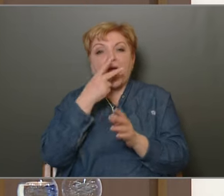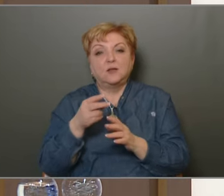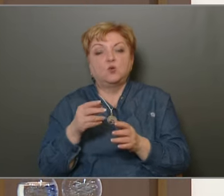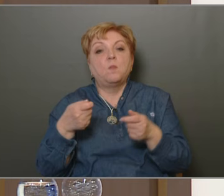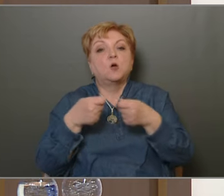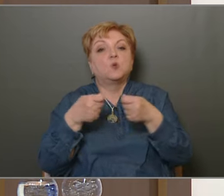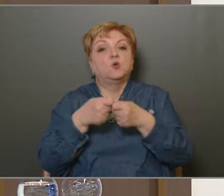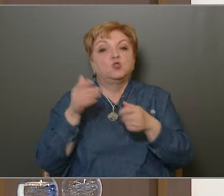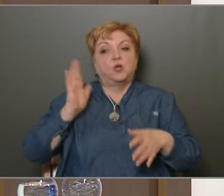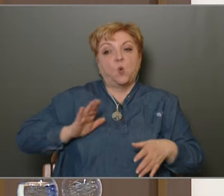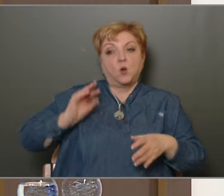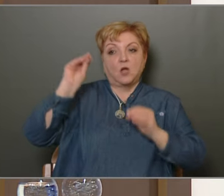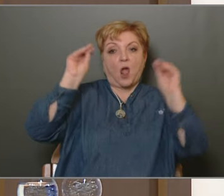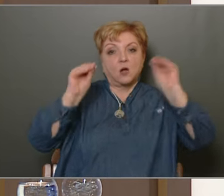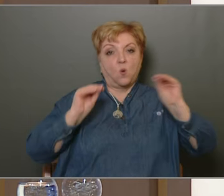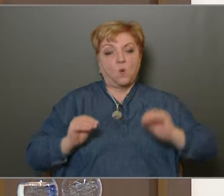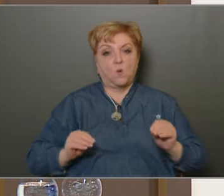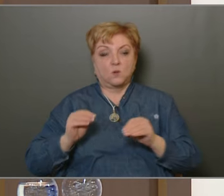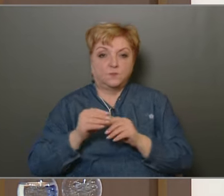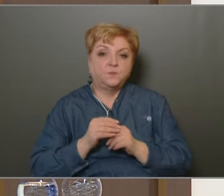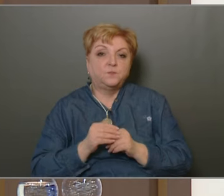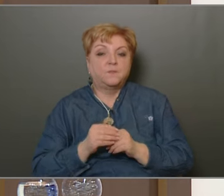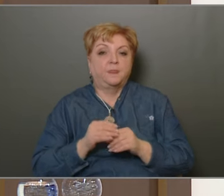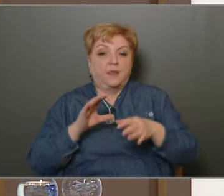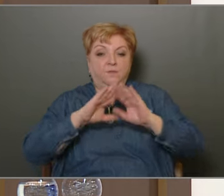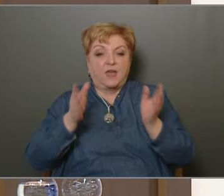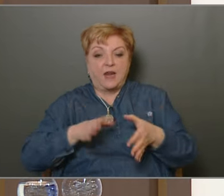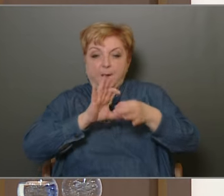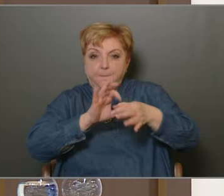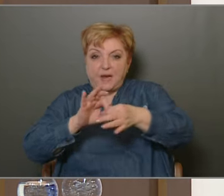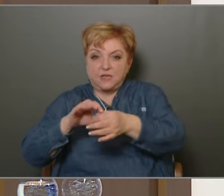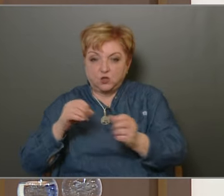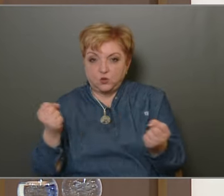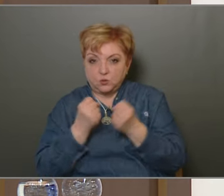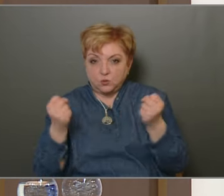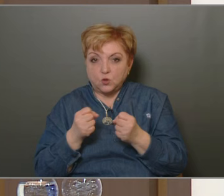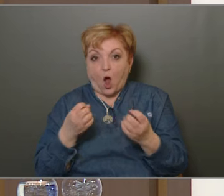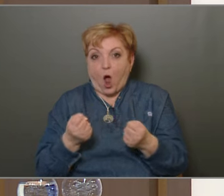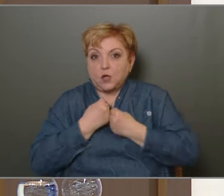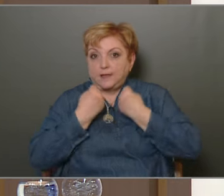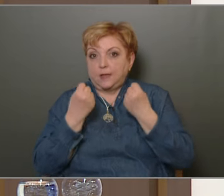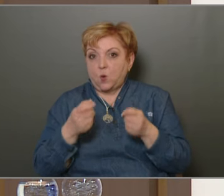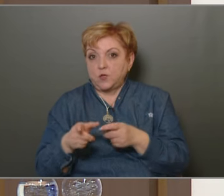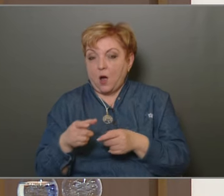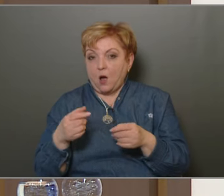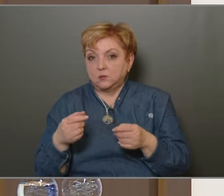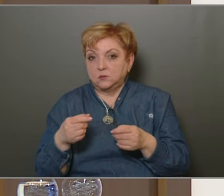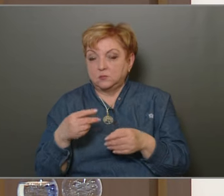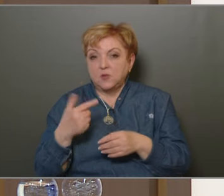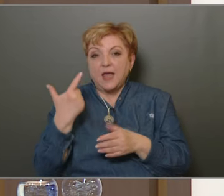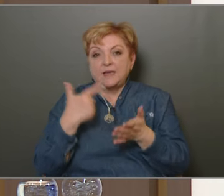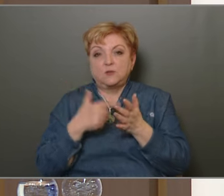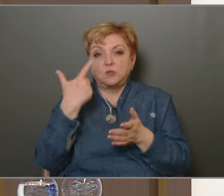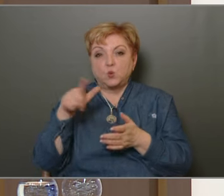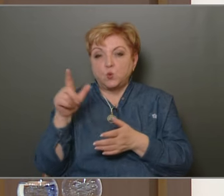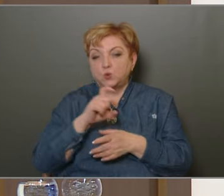közösségi oldalakon is, ebben a tekintetben egy kerékbilincses csoport működik, és ez elég hatékonyan működik, 2020 óta, hogyha